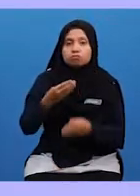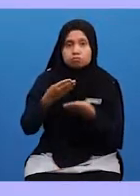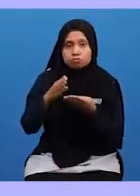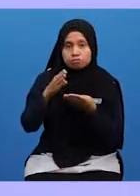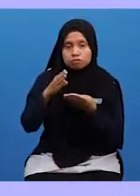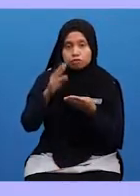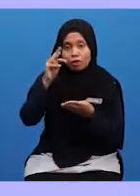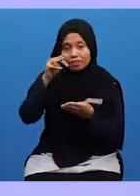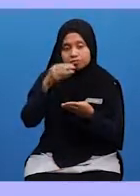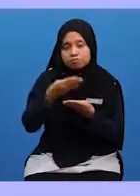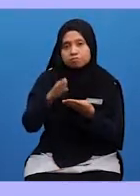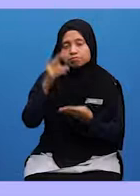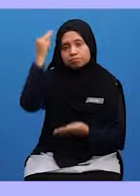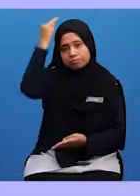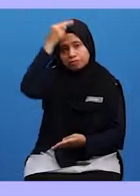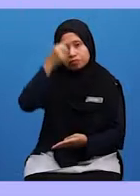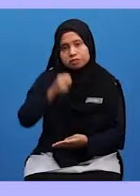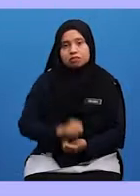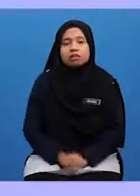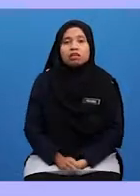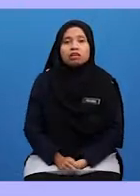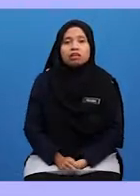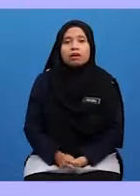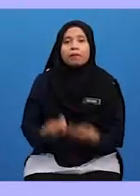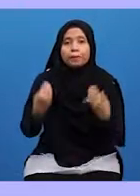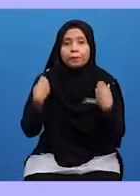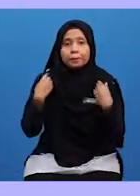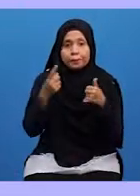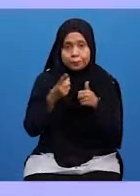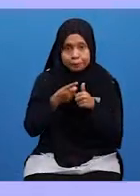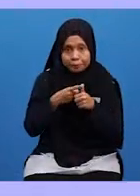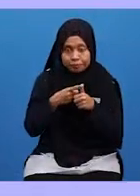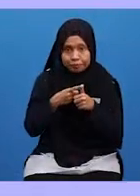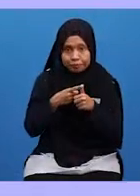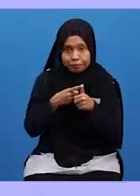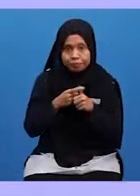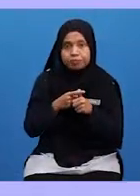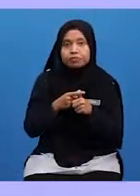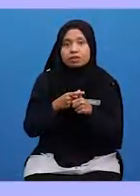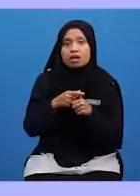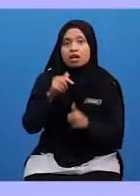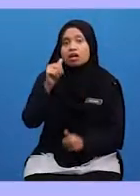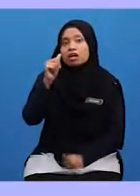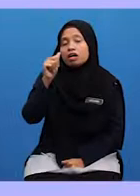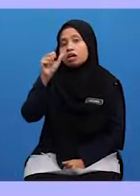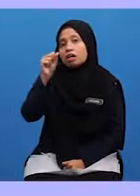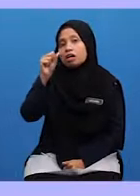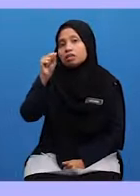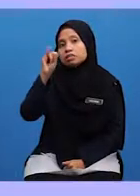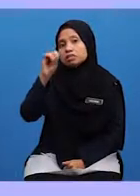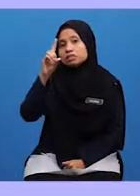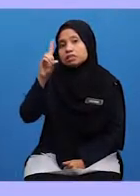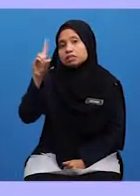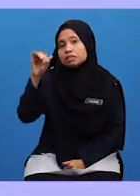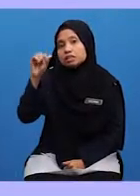Nabi Sifat wajib bagi Nabi yang pertama adalah asidik Iertinya